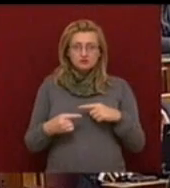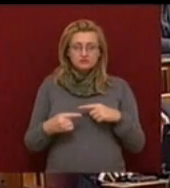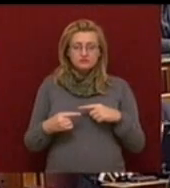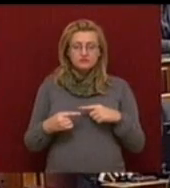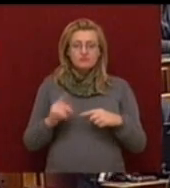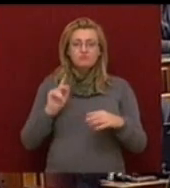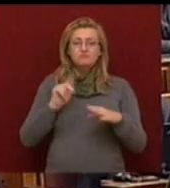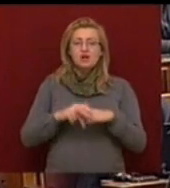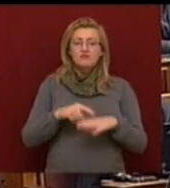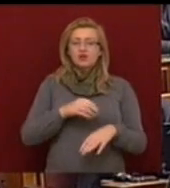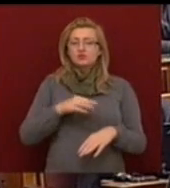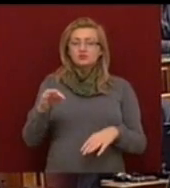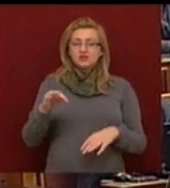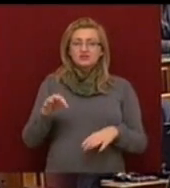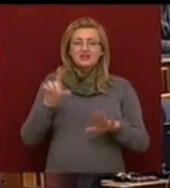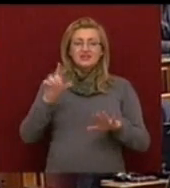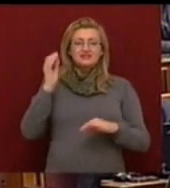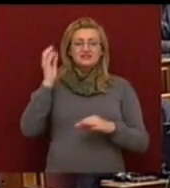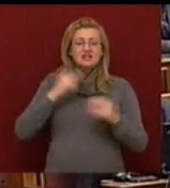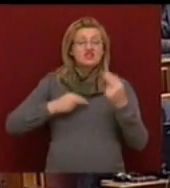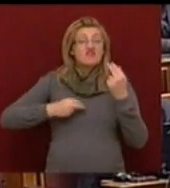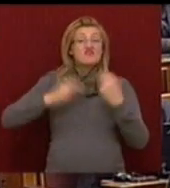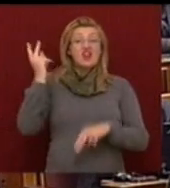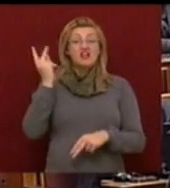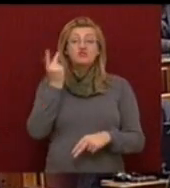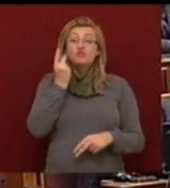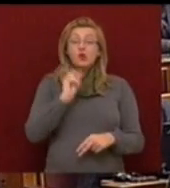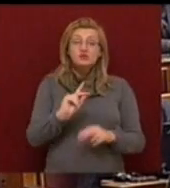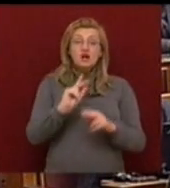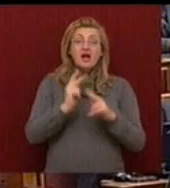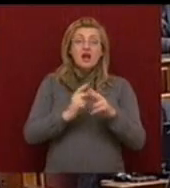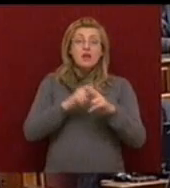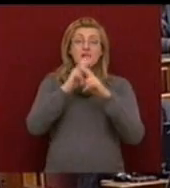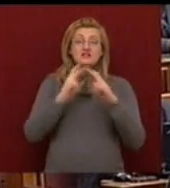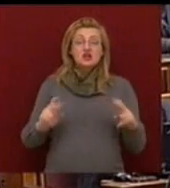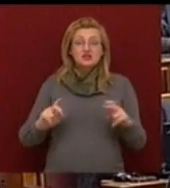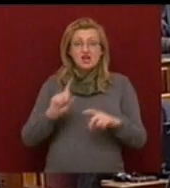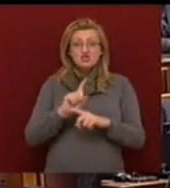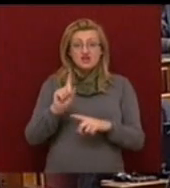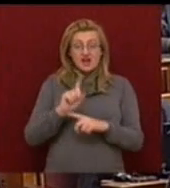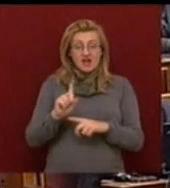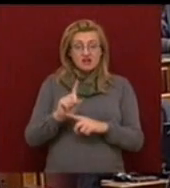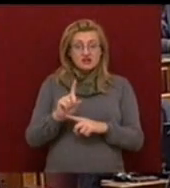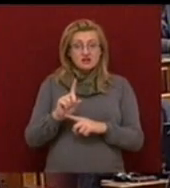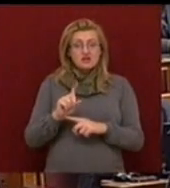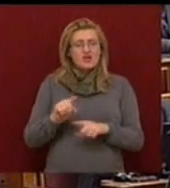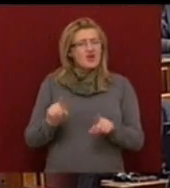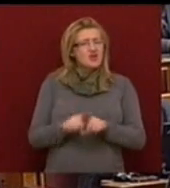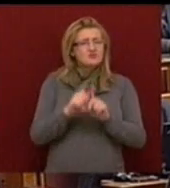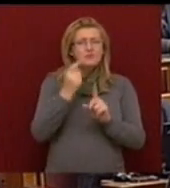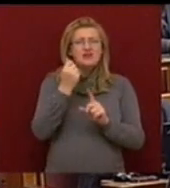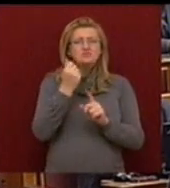Beavatkozás nélkül 7% felett lett volna az államháztartási hiány, ami azonnali pénzügyi